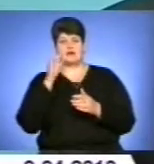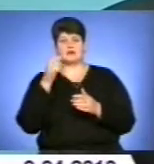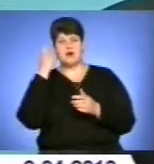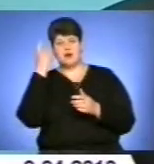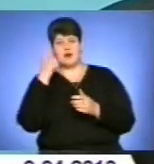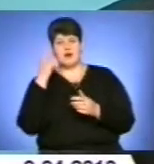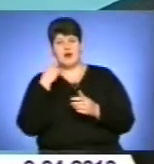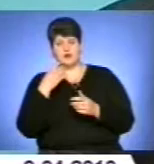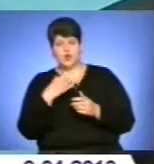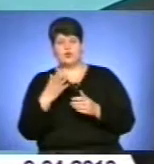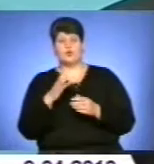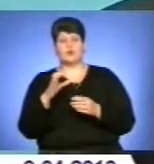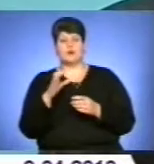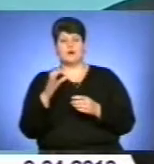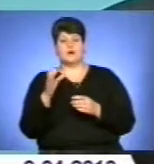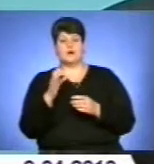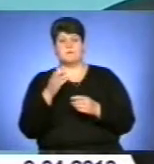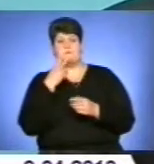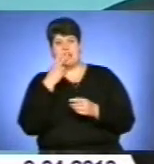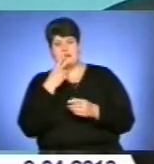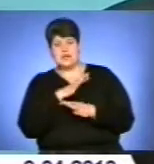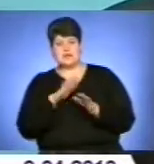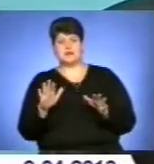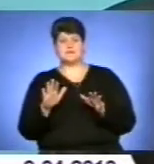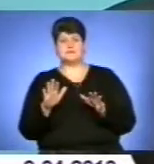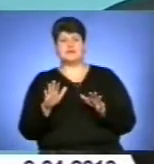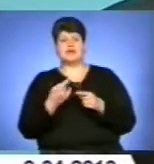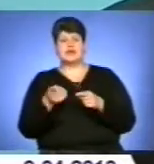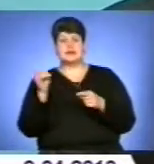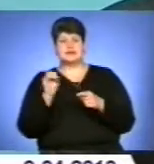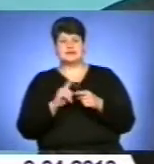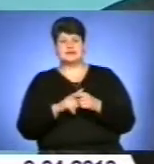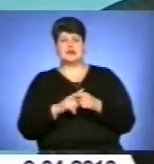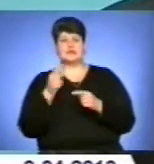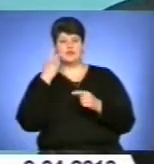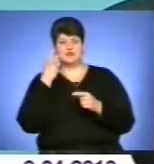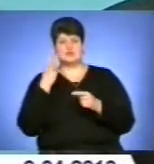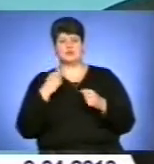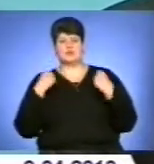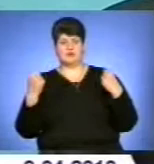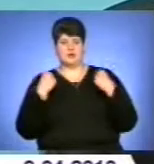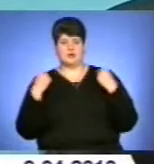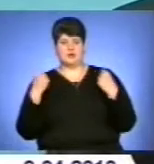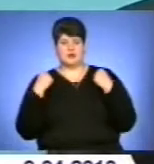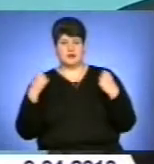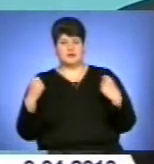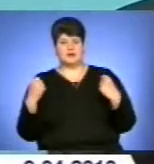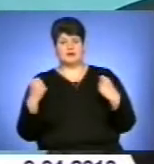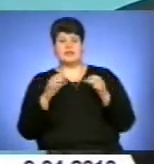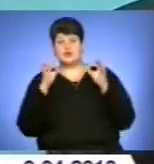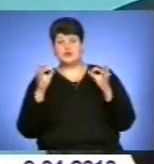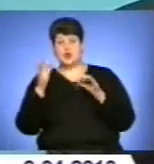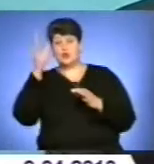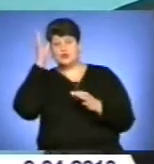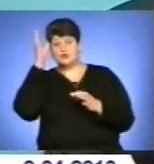не паління, це постійна регулярна фізична нагрузка. Нічого мудрішого,